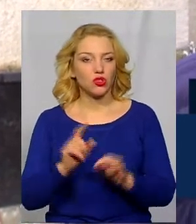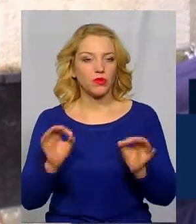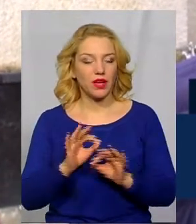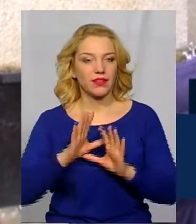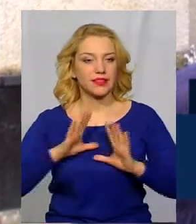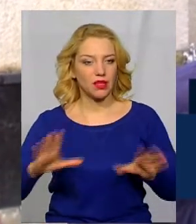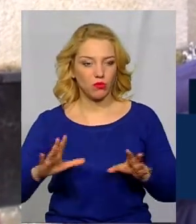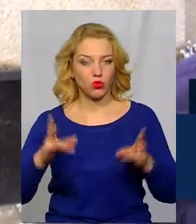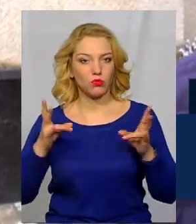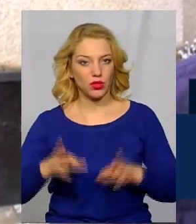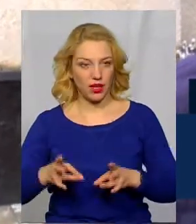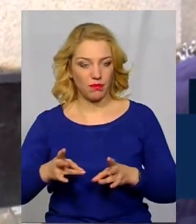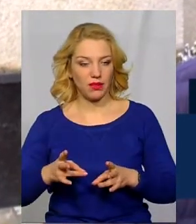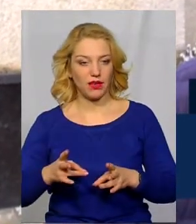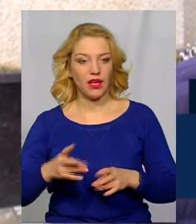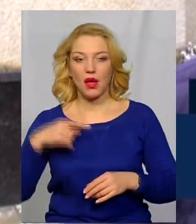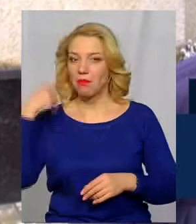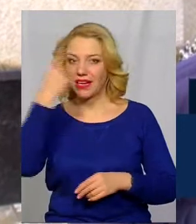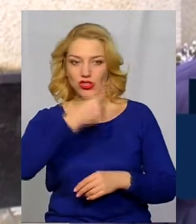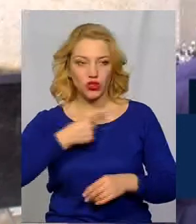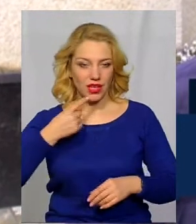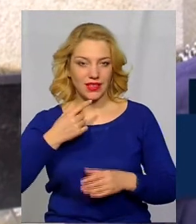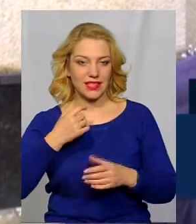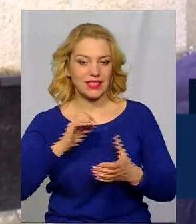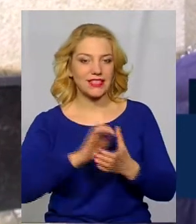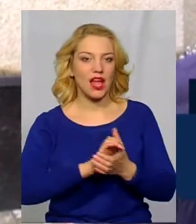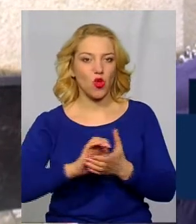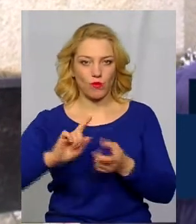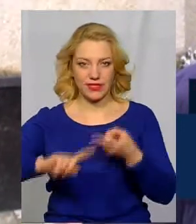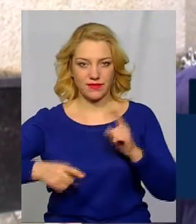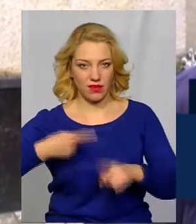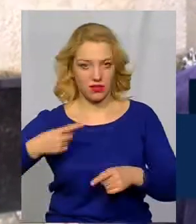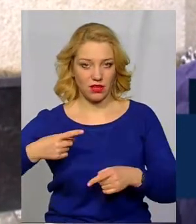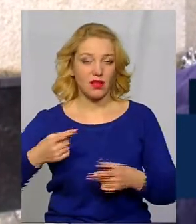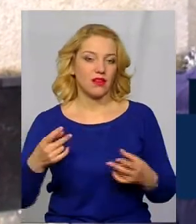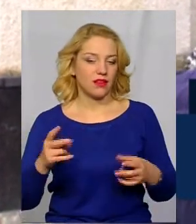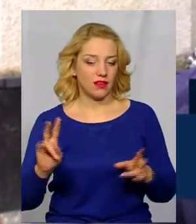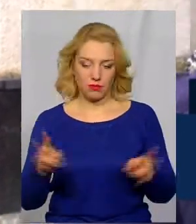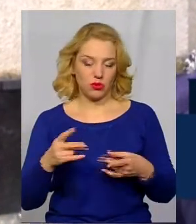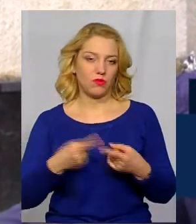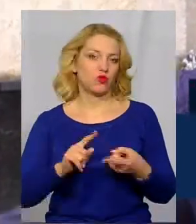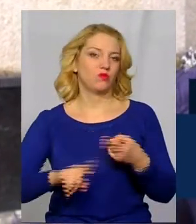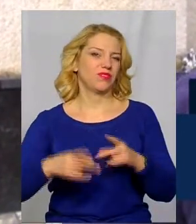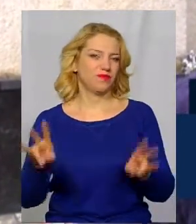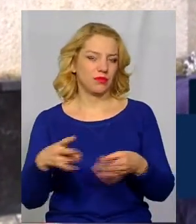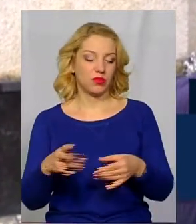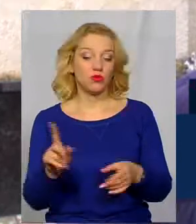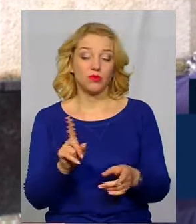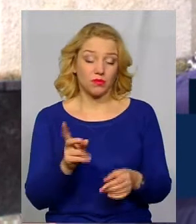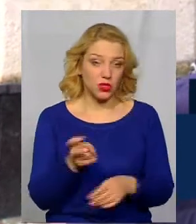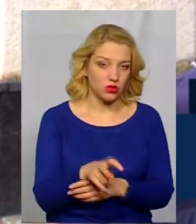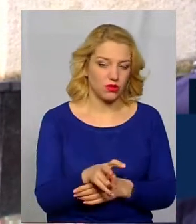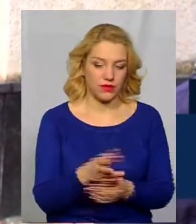потреби в персональних знайомствах. Тобто не має бути в цьому потреби. Прийшов, що вам там треба, заплатив